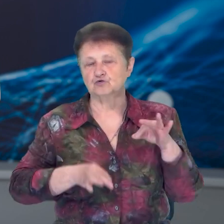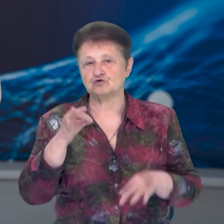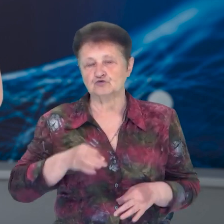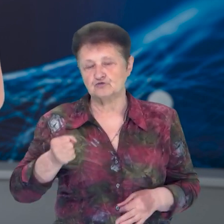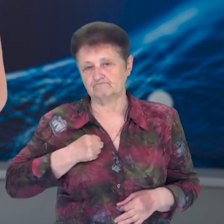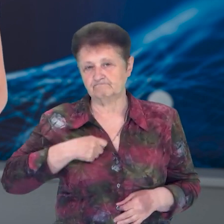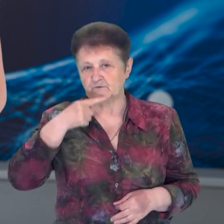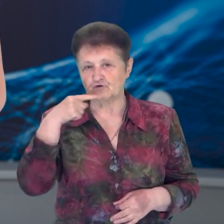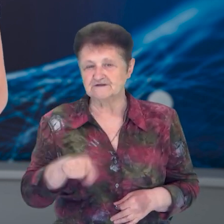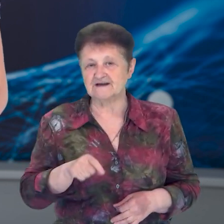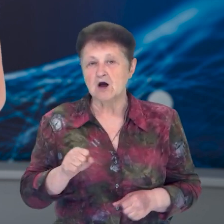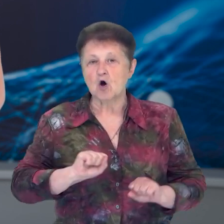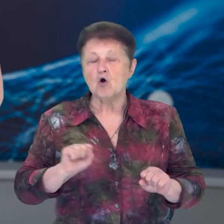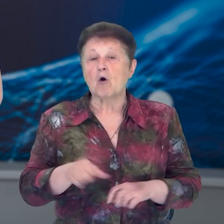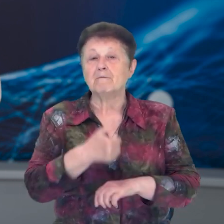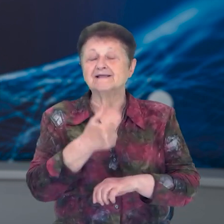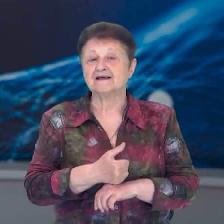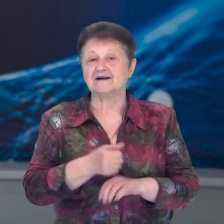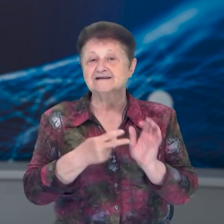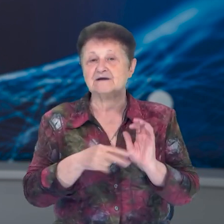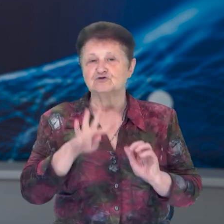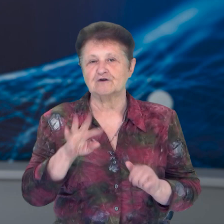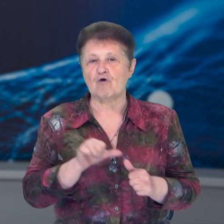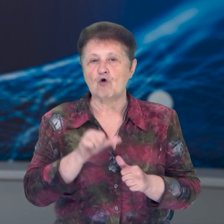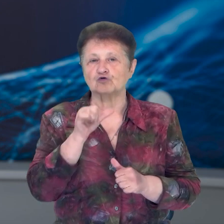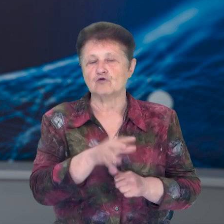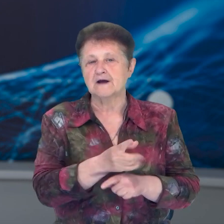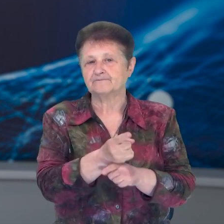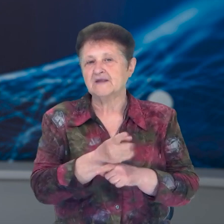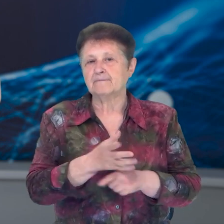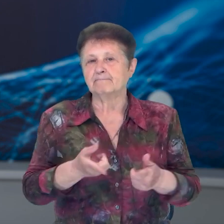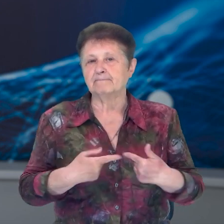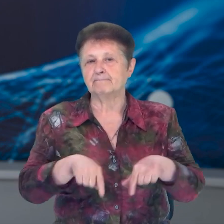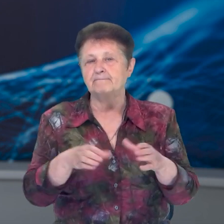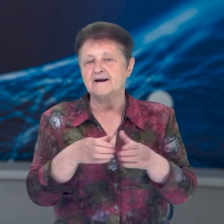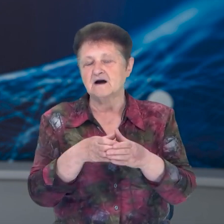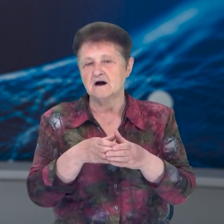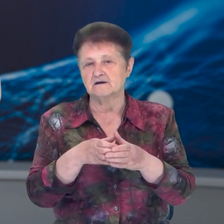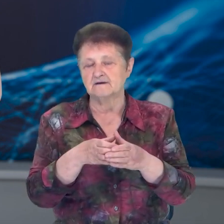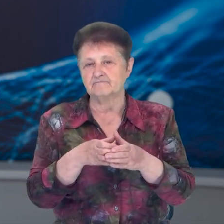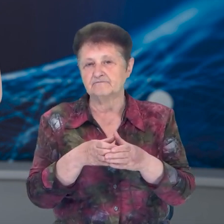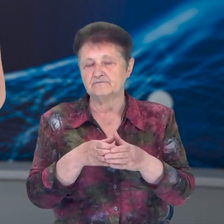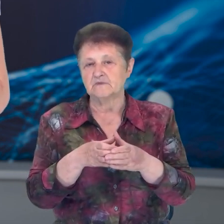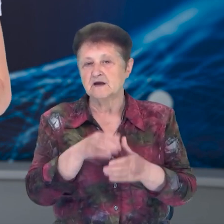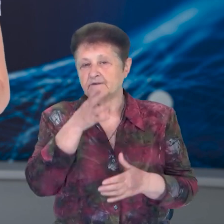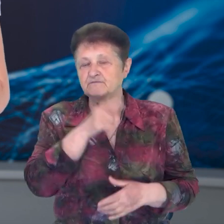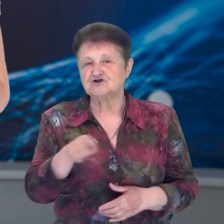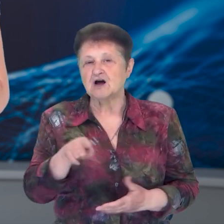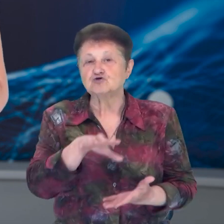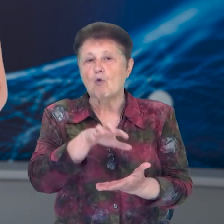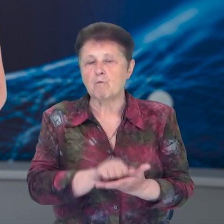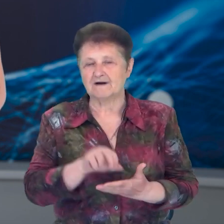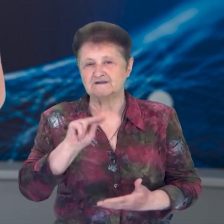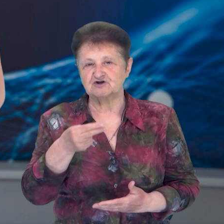військовослужбовця, командира 74-ї окремої мотострілецької бригади Армена Абгаряна. Під час окупації